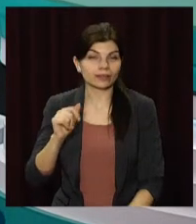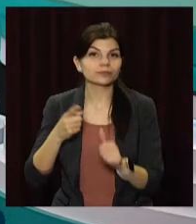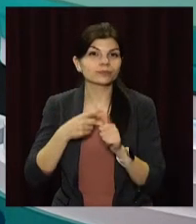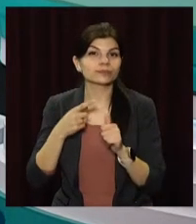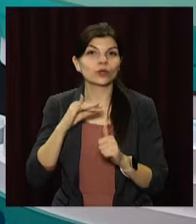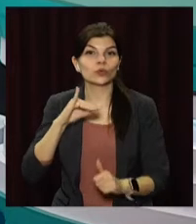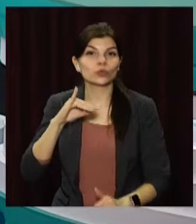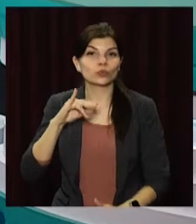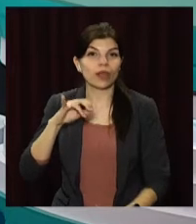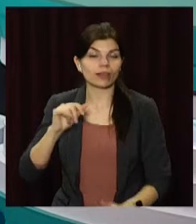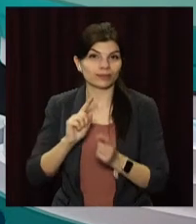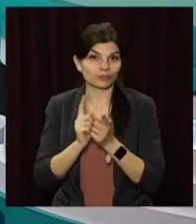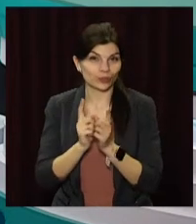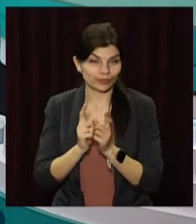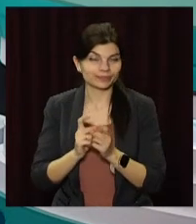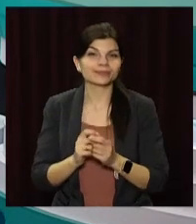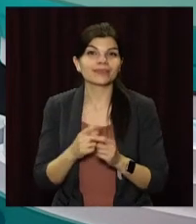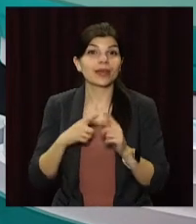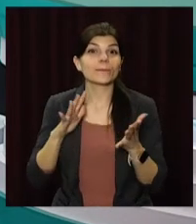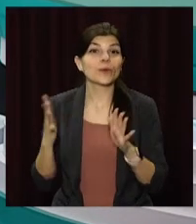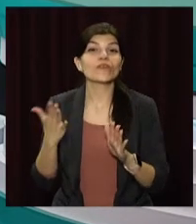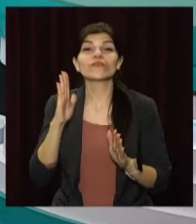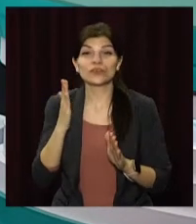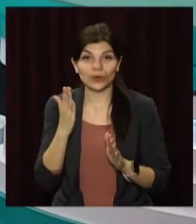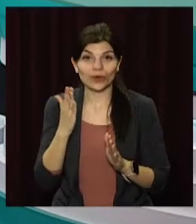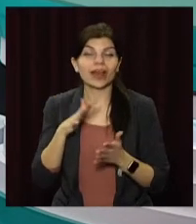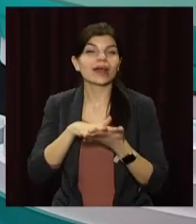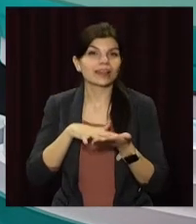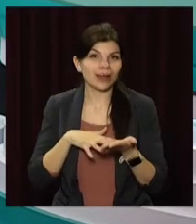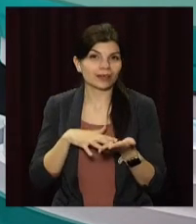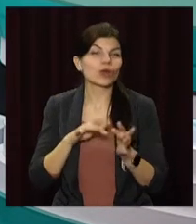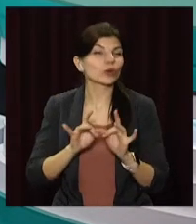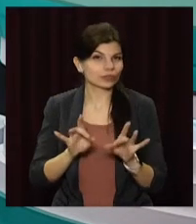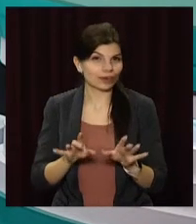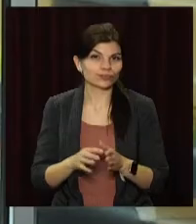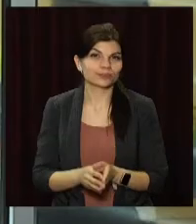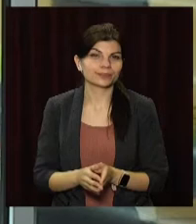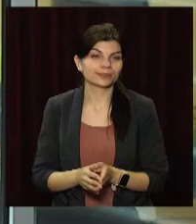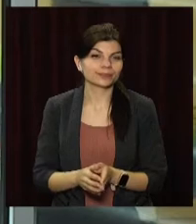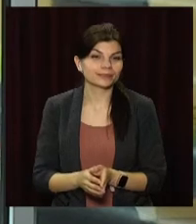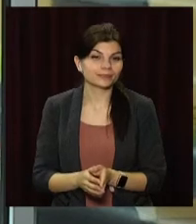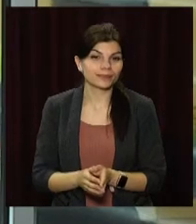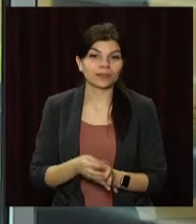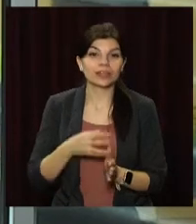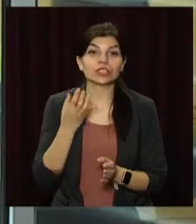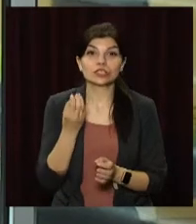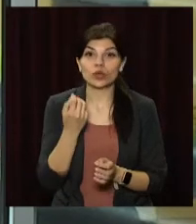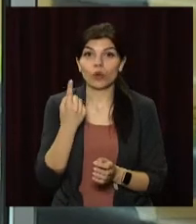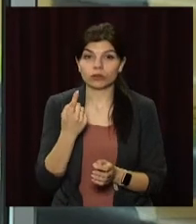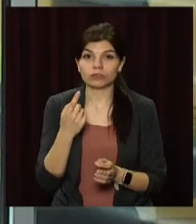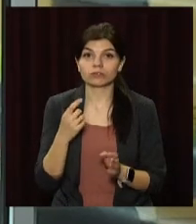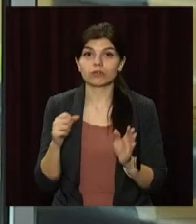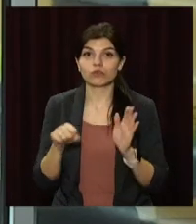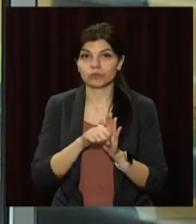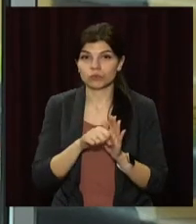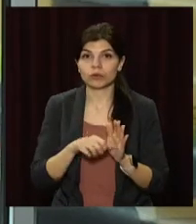сурдоперекладачка Юліана Пуговкіна. І про події вівторка далі розкаже. Ще один незагиблий